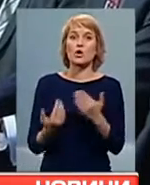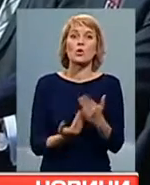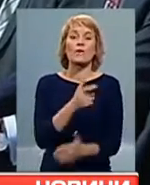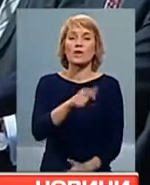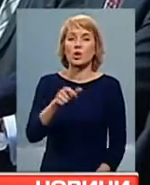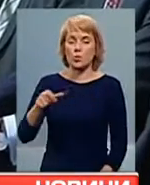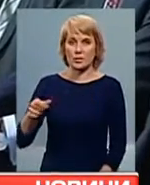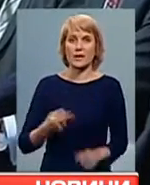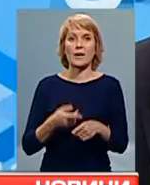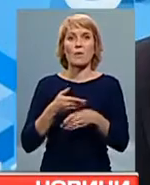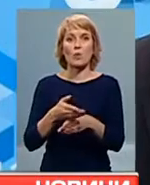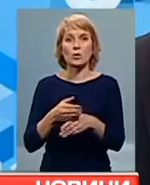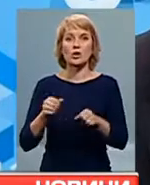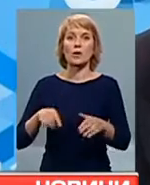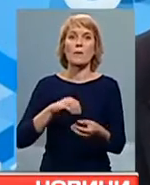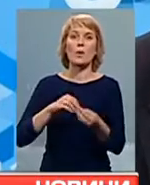луганчан.